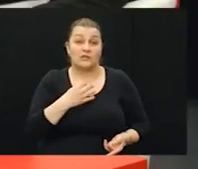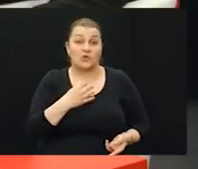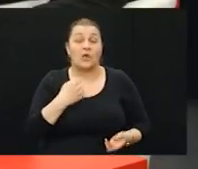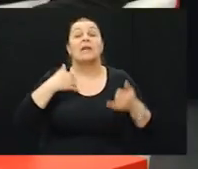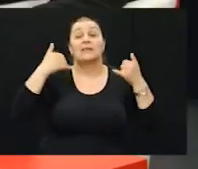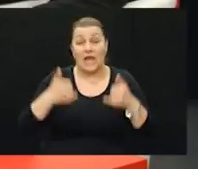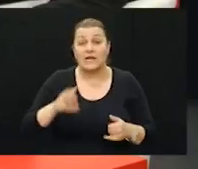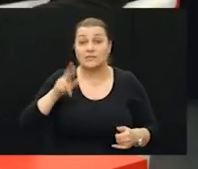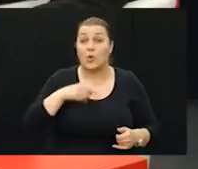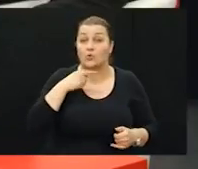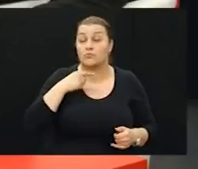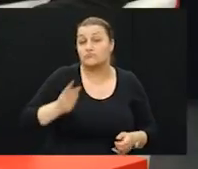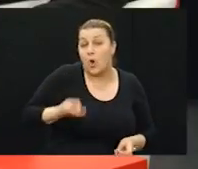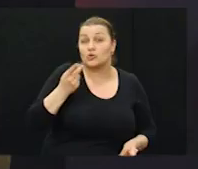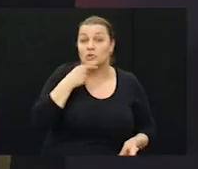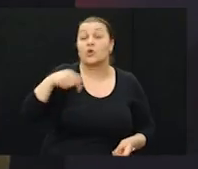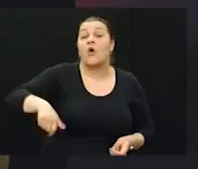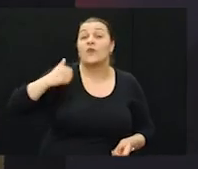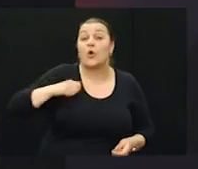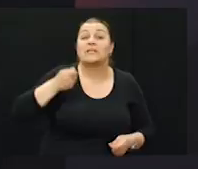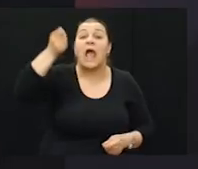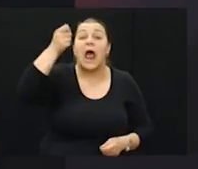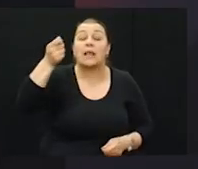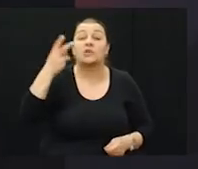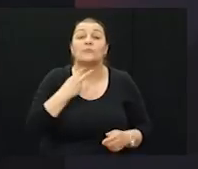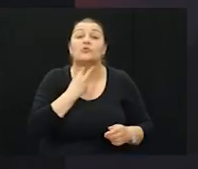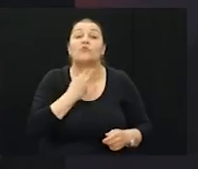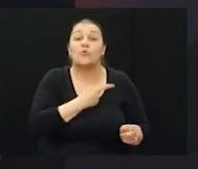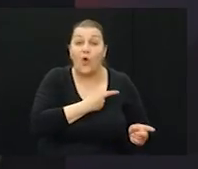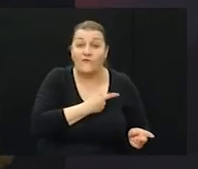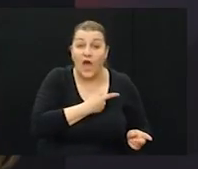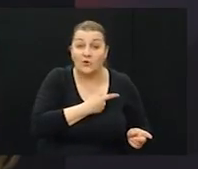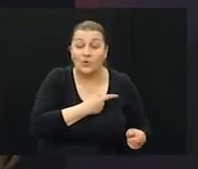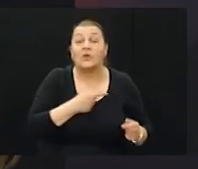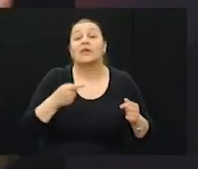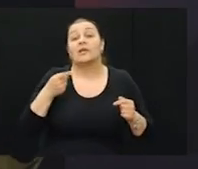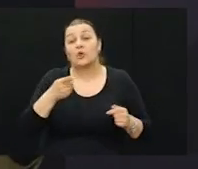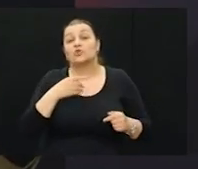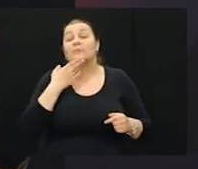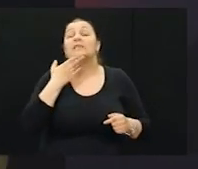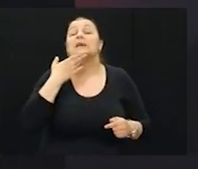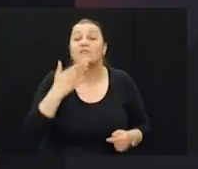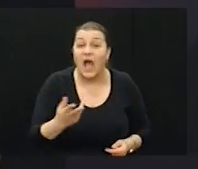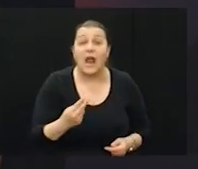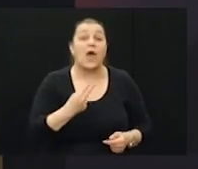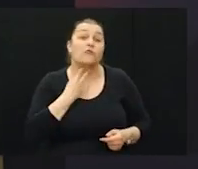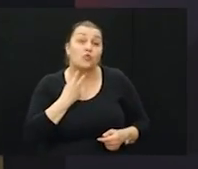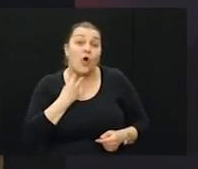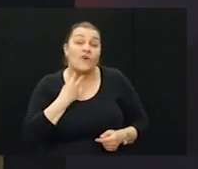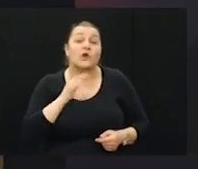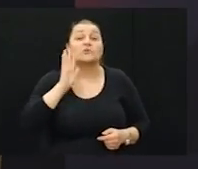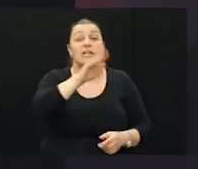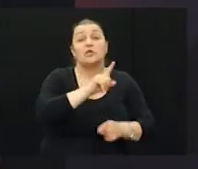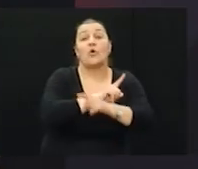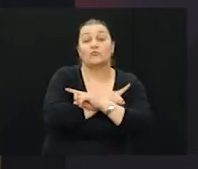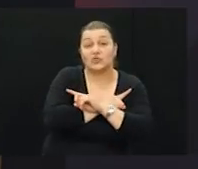da ćemo alku ove godine organizirati u Vukovaru i da ćemo time reći hvala Vukovaru za njegovu žrtvu